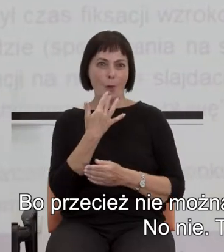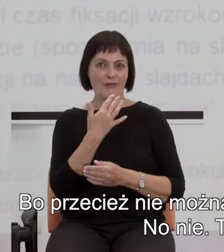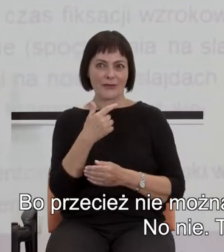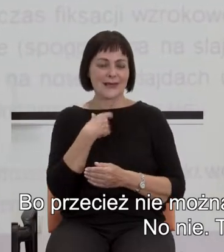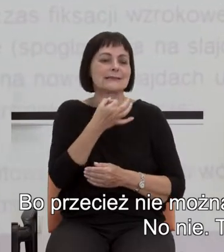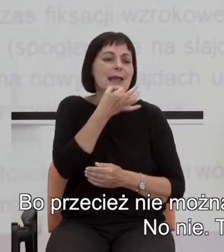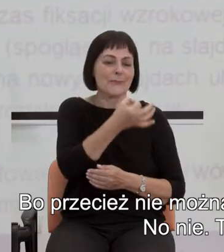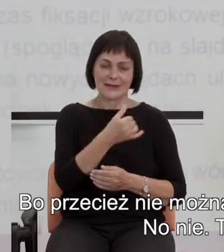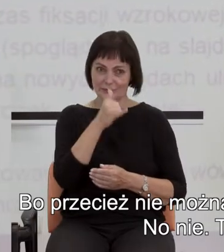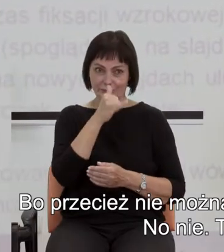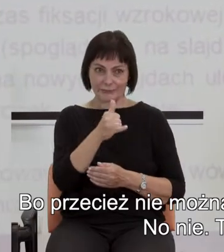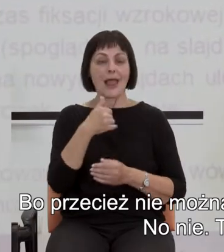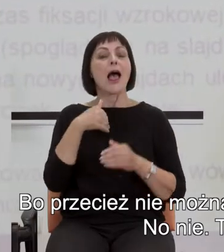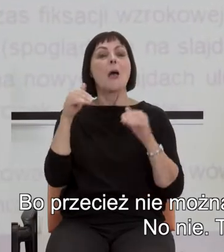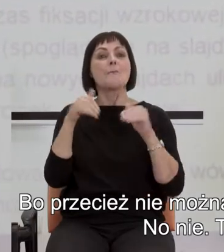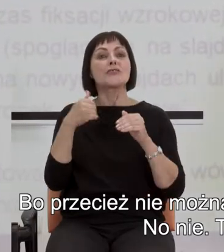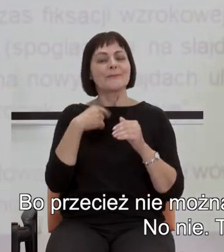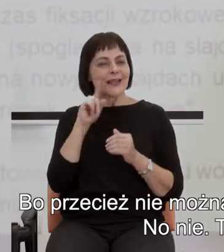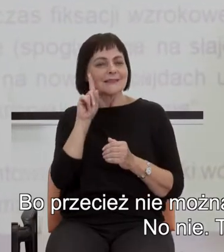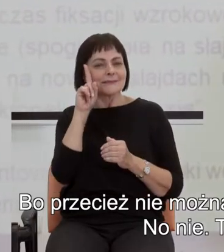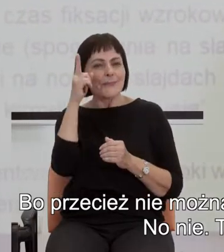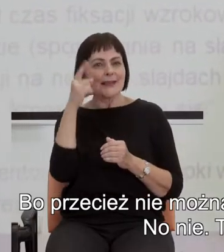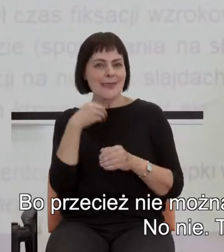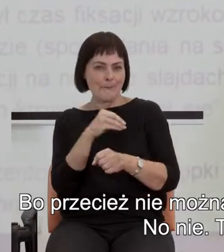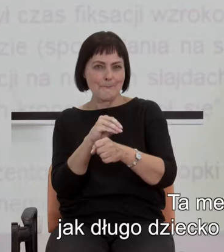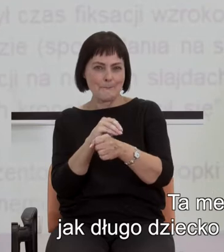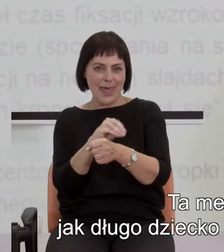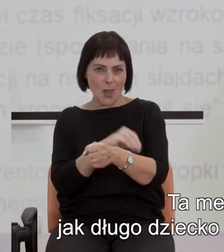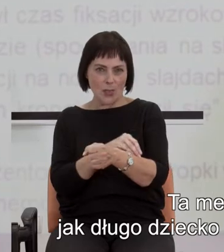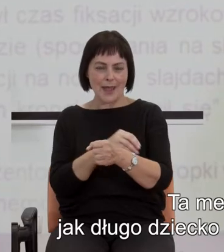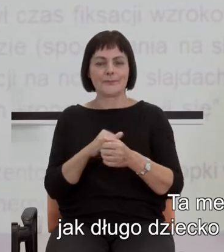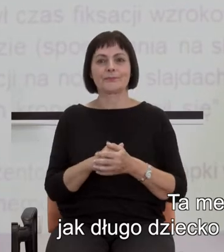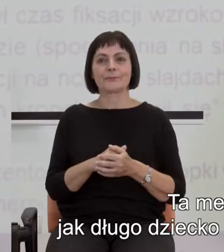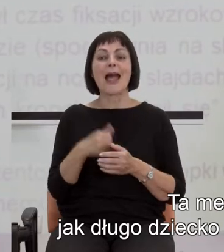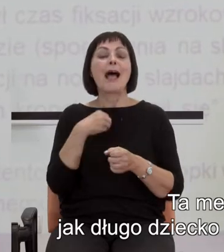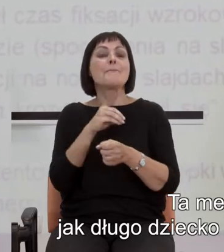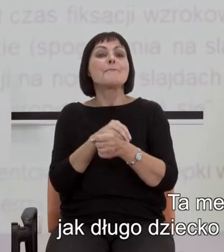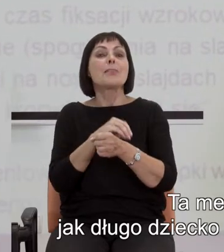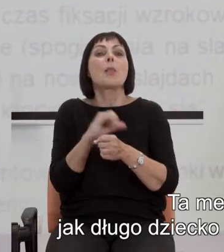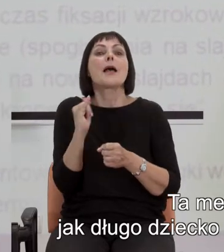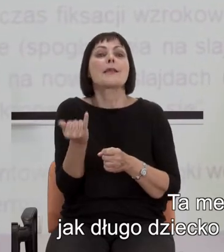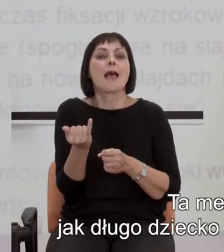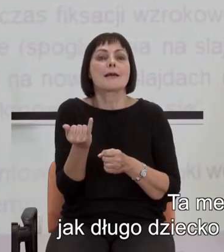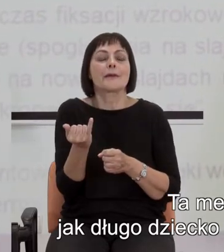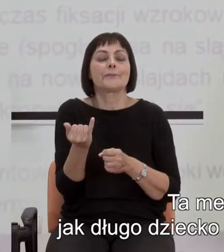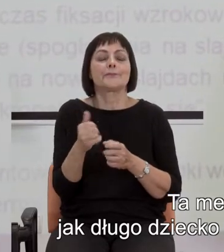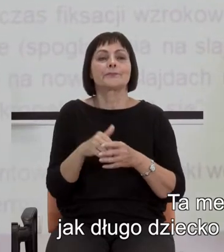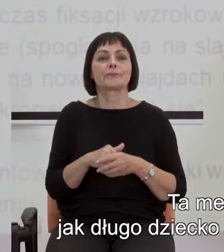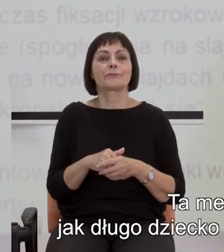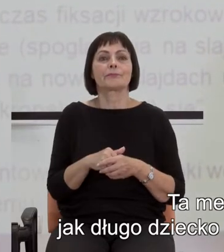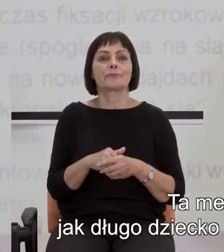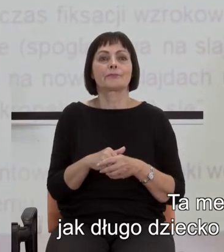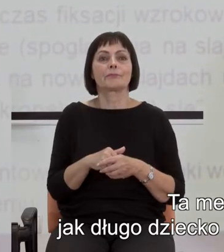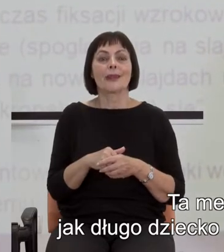Trzeba wprowadzić pewną sprytną metodę. Ta metoda polega na tym,